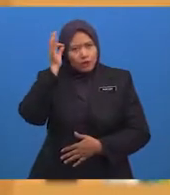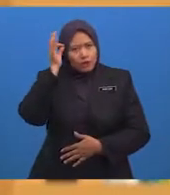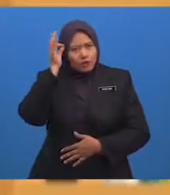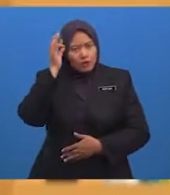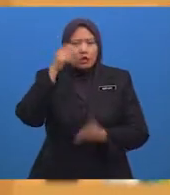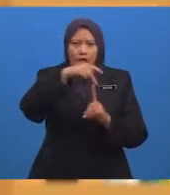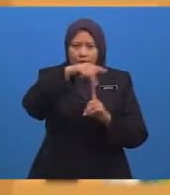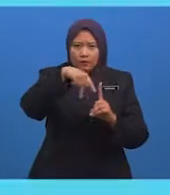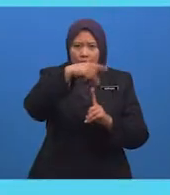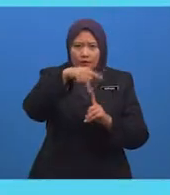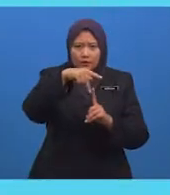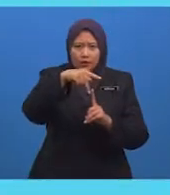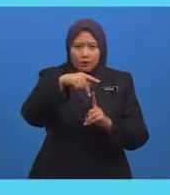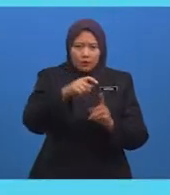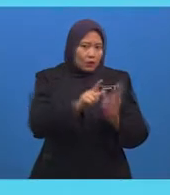ternampak ikon ini?